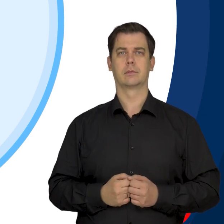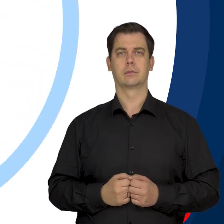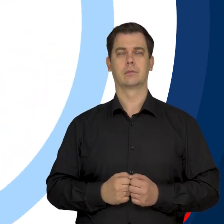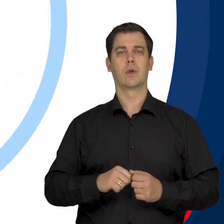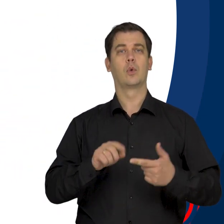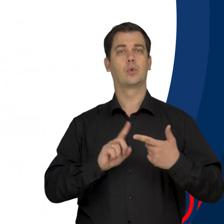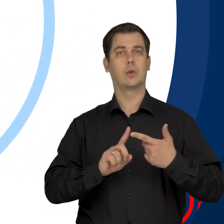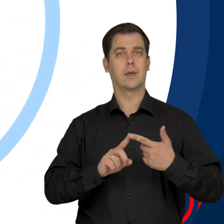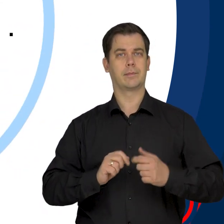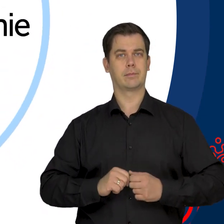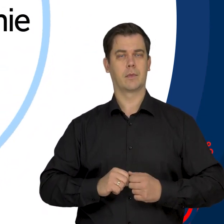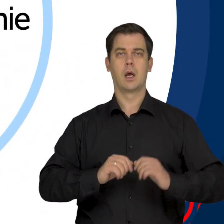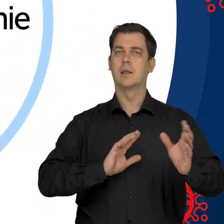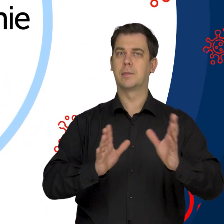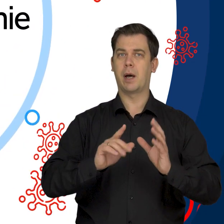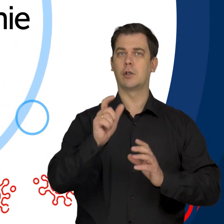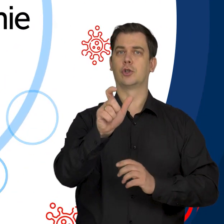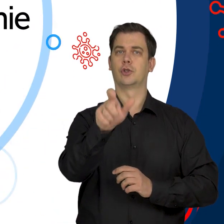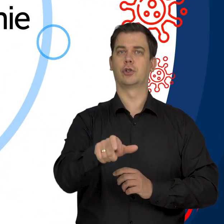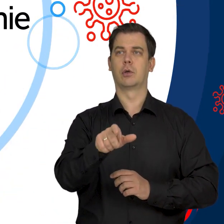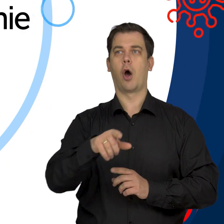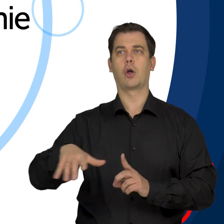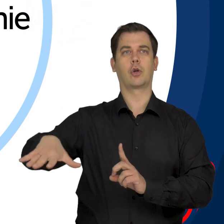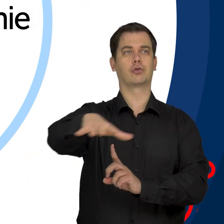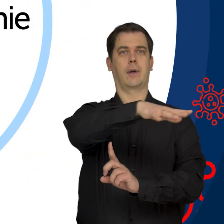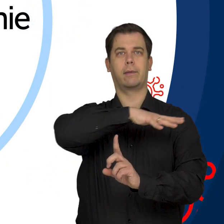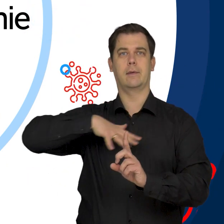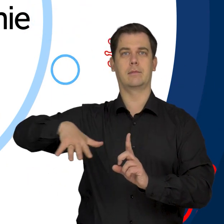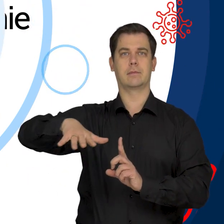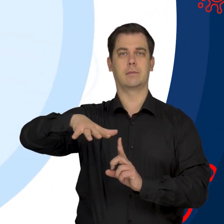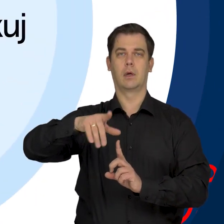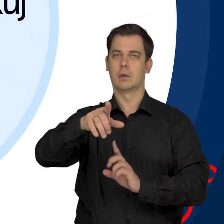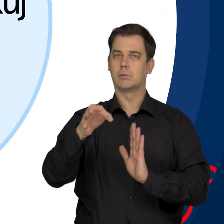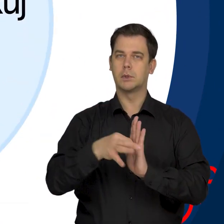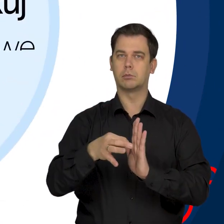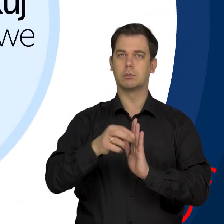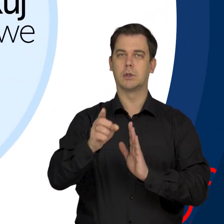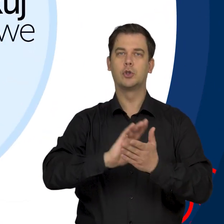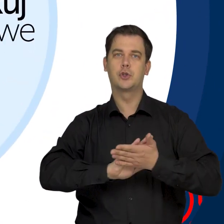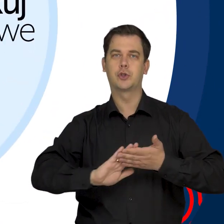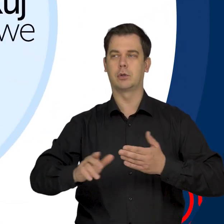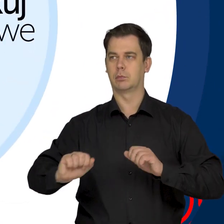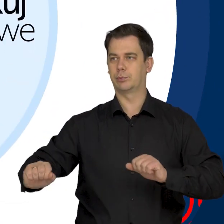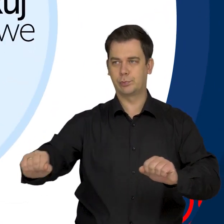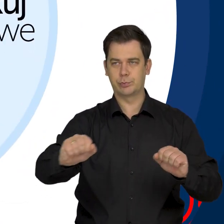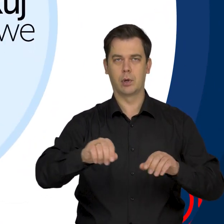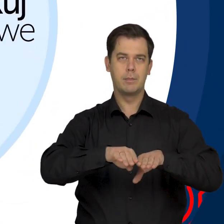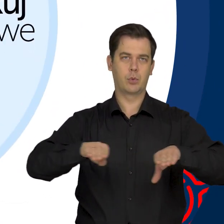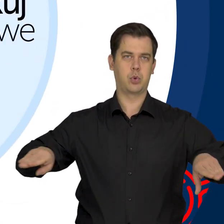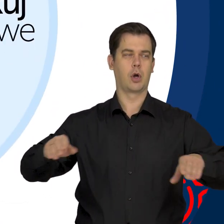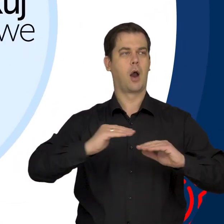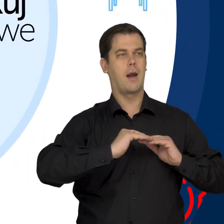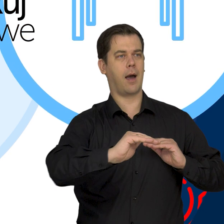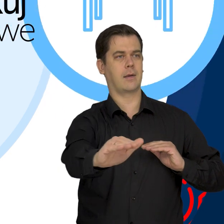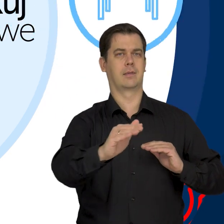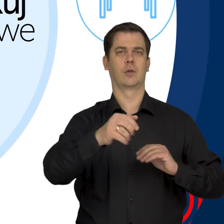Po drugie, dbaj o swoje otoczenie. Regularnie oczyszczaj powierzchnie dotykowe, w tym biurka,